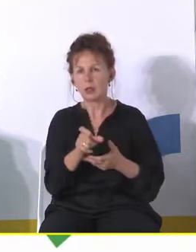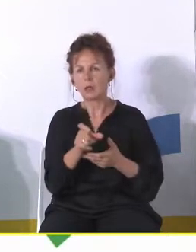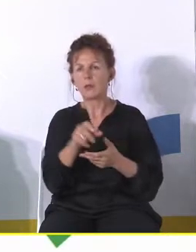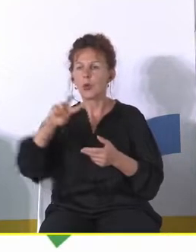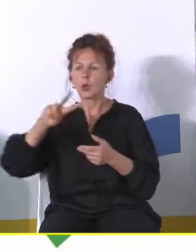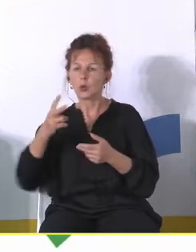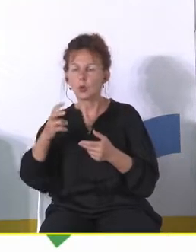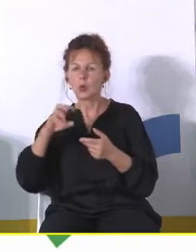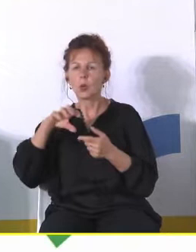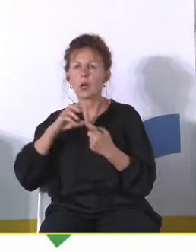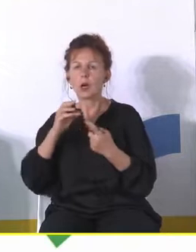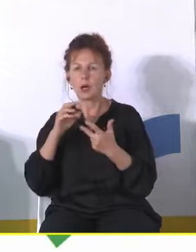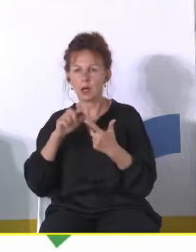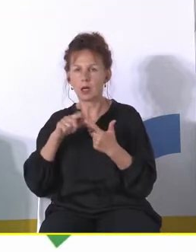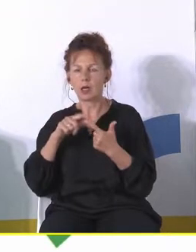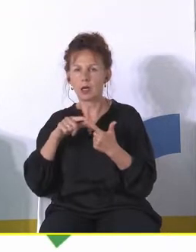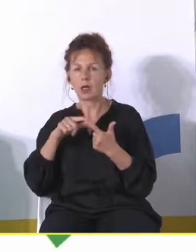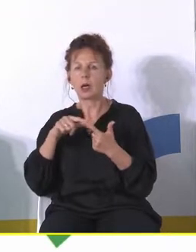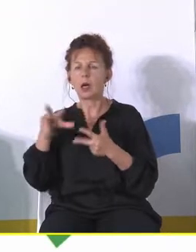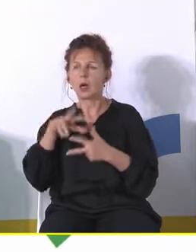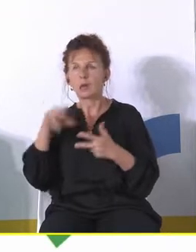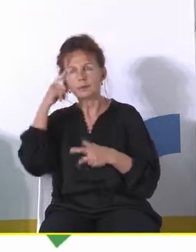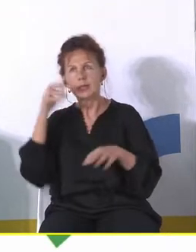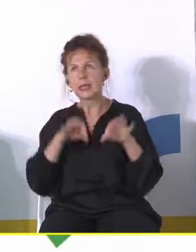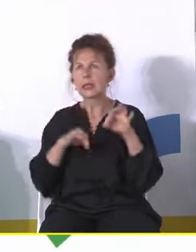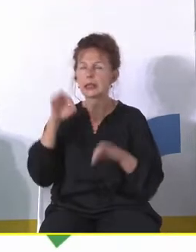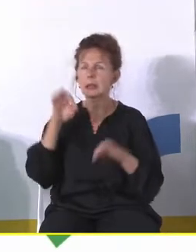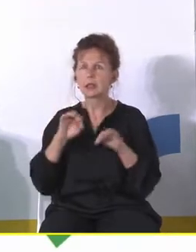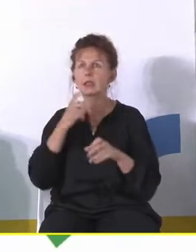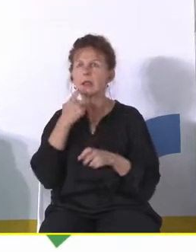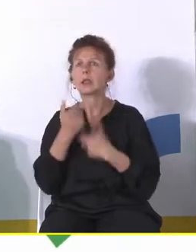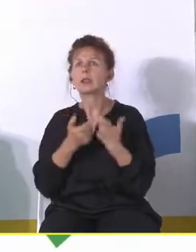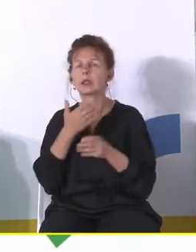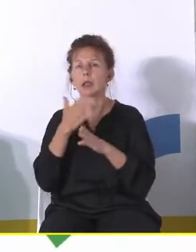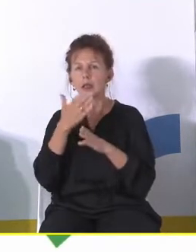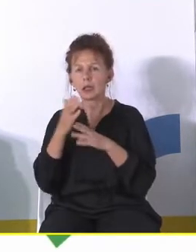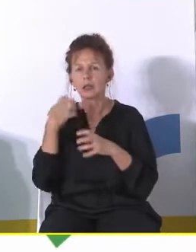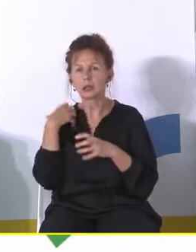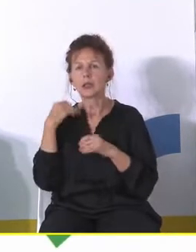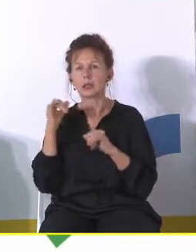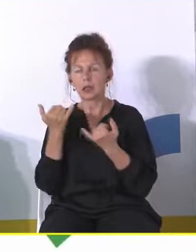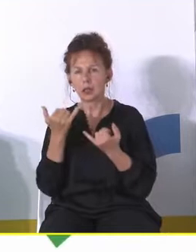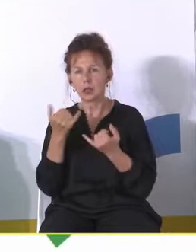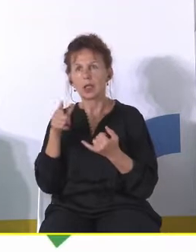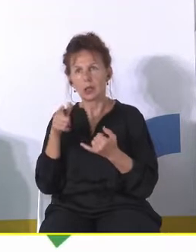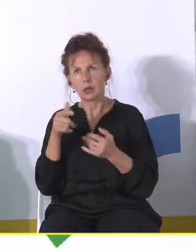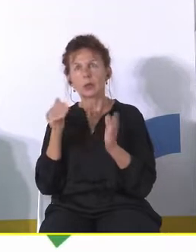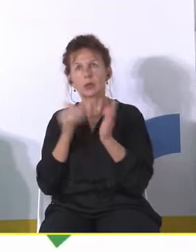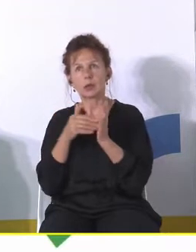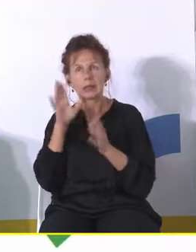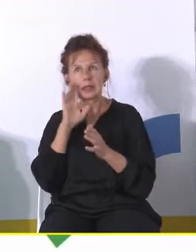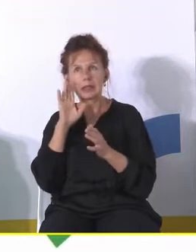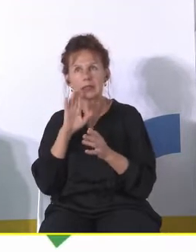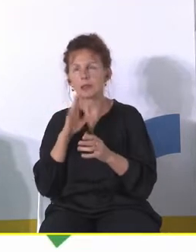grupa, czyli rodziny w procesie decyzyjnym. Tutaj myślę, że bardzo przydatny byłby naprawdę głęboki dialog nad